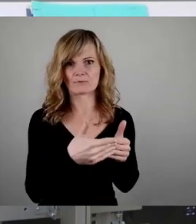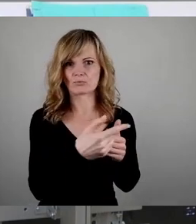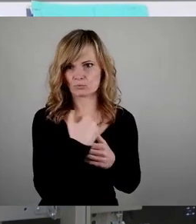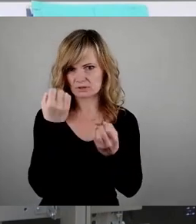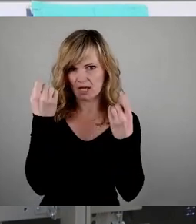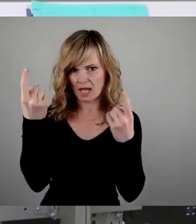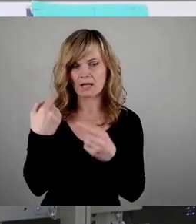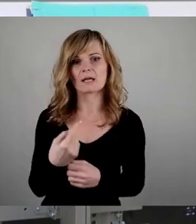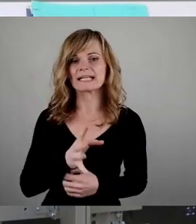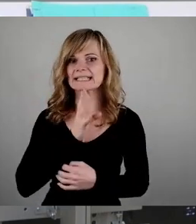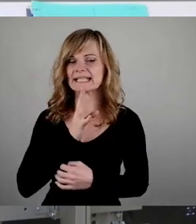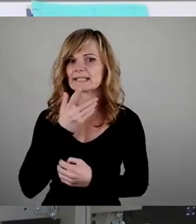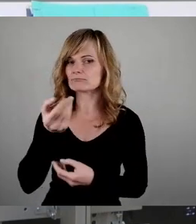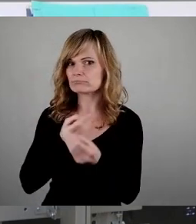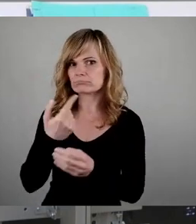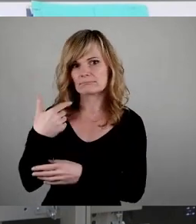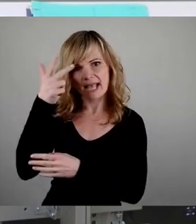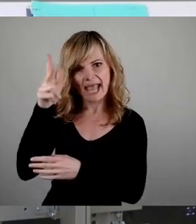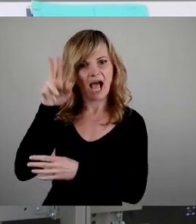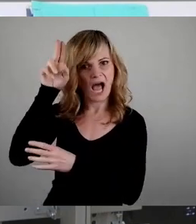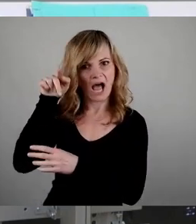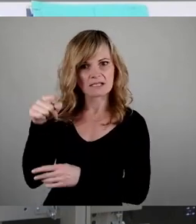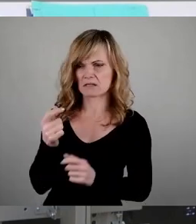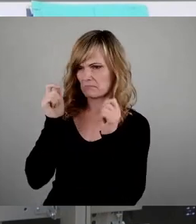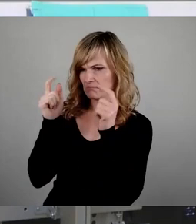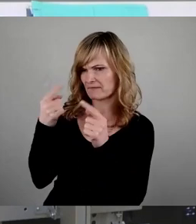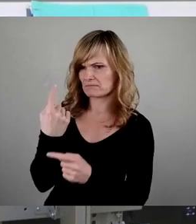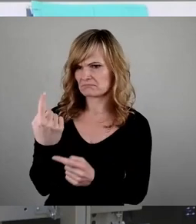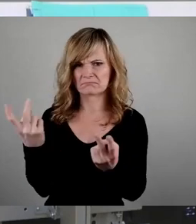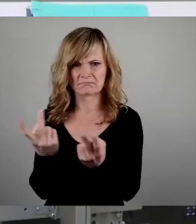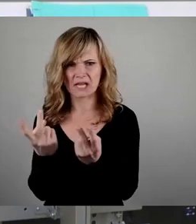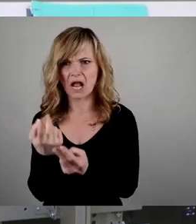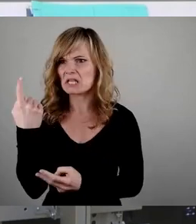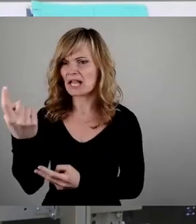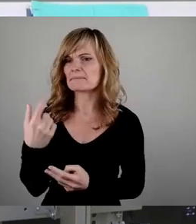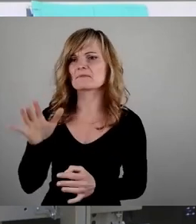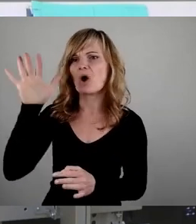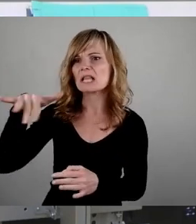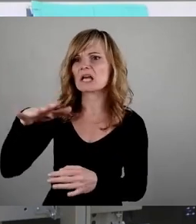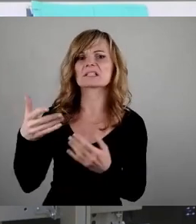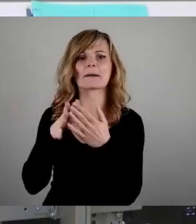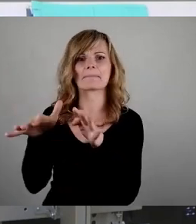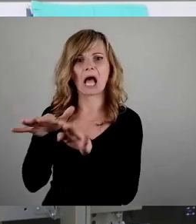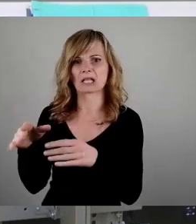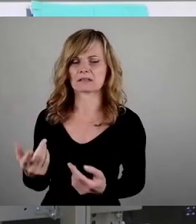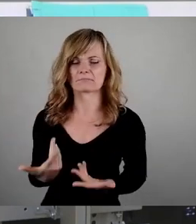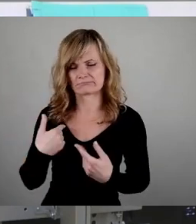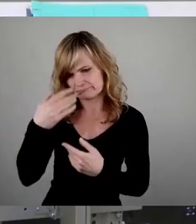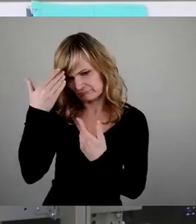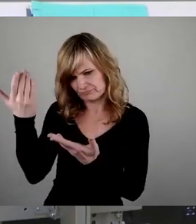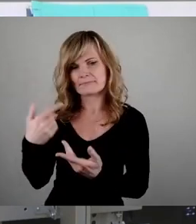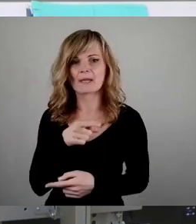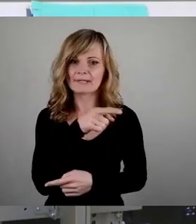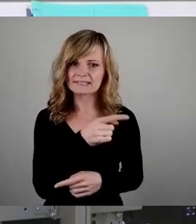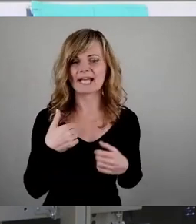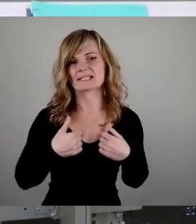hat mich da sehr erstaunt. Dem scheint es also egal zu sein, weil er scheinbar irgendwo anders baden geht. Aber dieses Bad ist sehr wichtig.